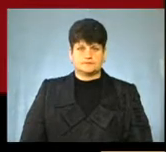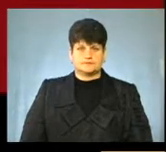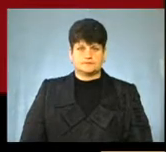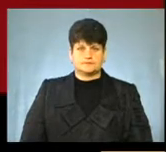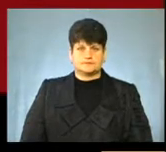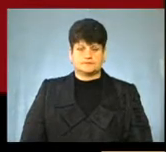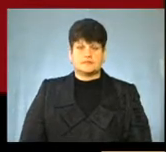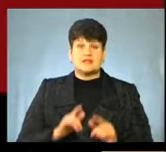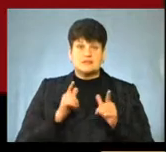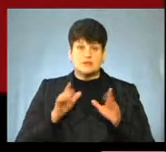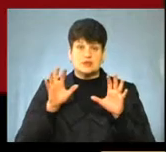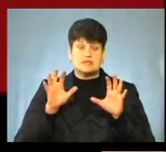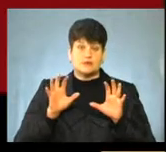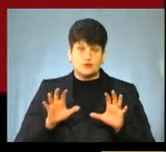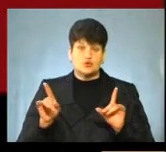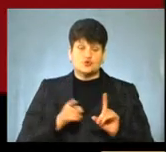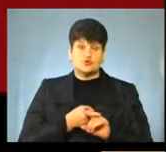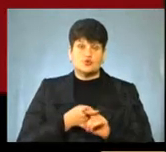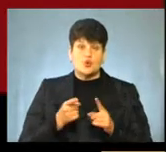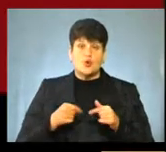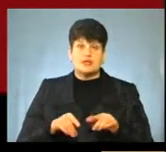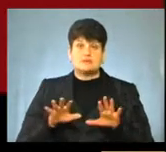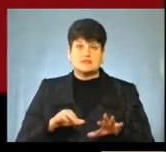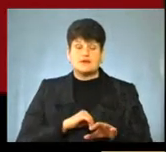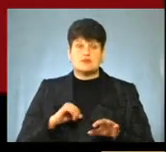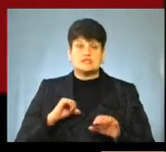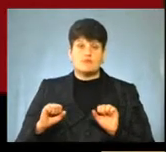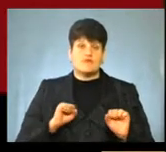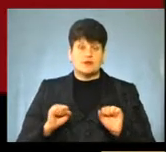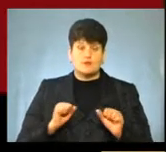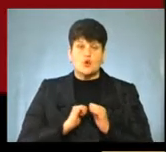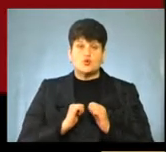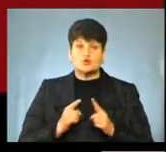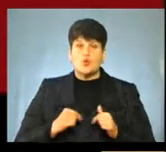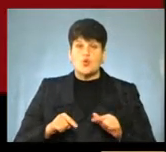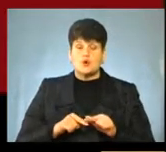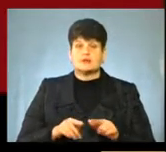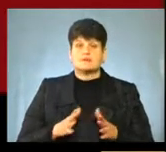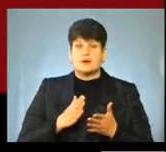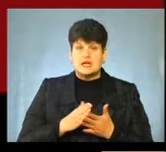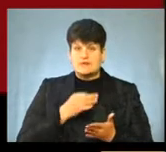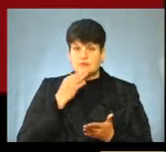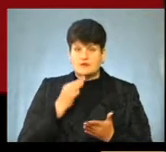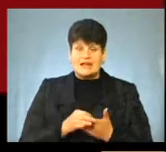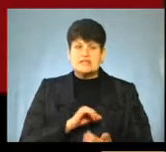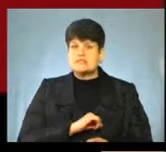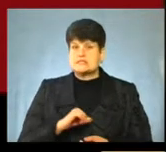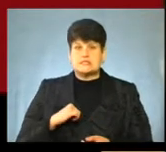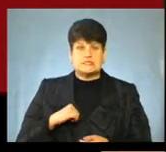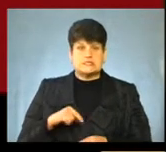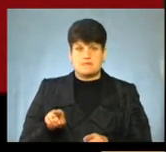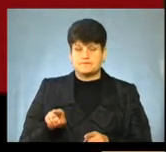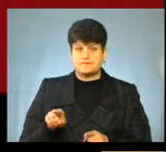Згідно чинного законодавства, що стосується органі місцевого самоврядування, коріння органі місцевого самоврядування несять відповідальність самостійно.